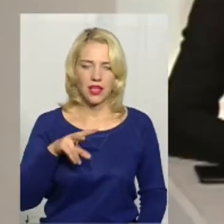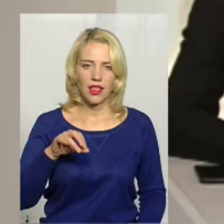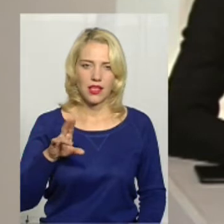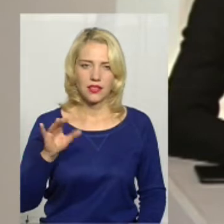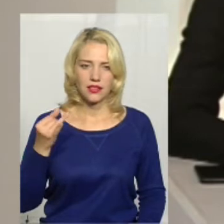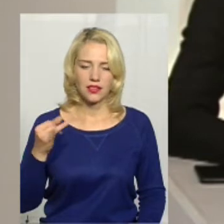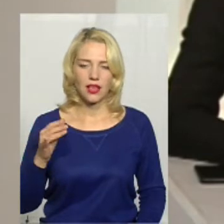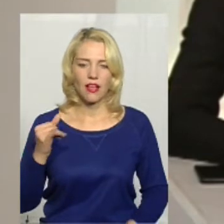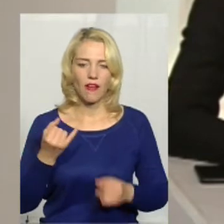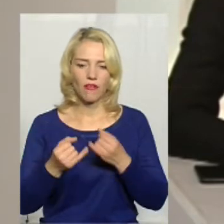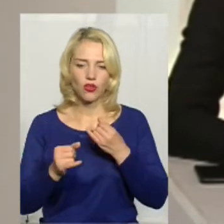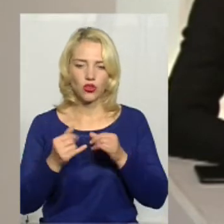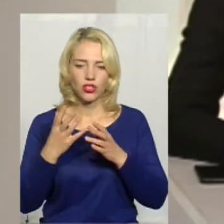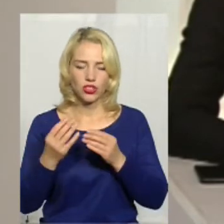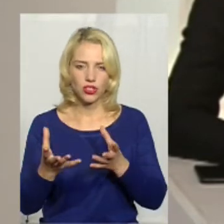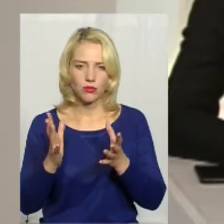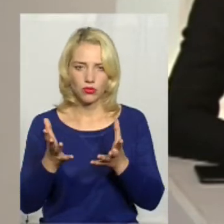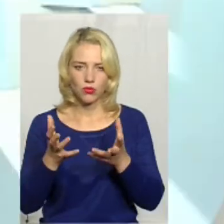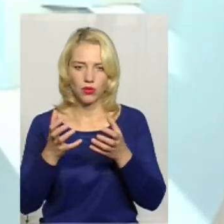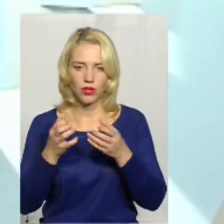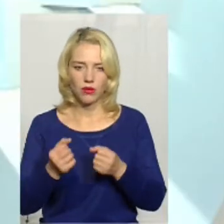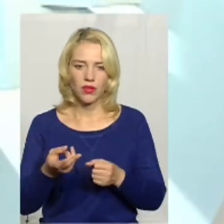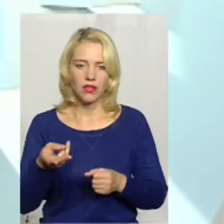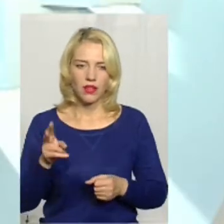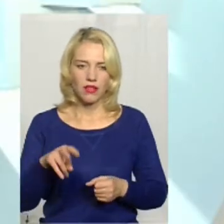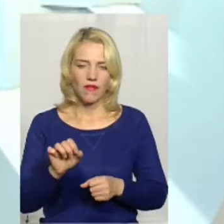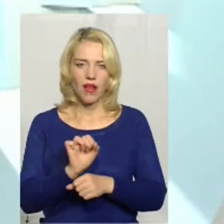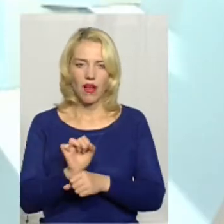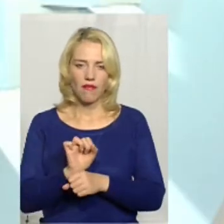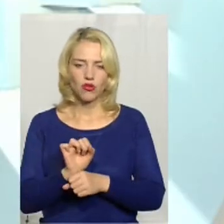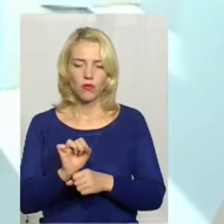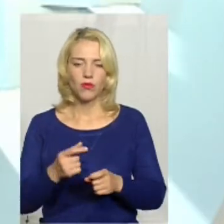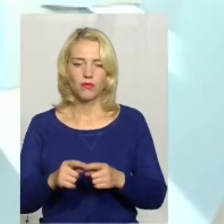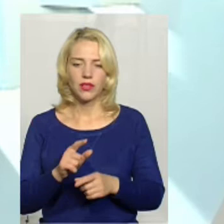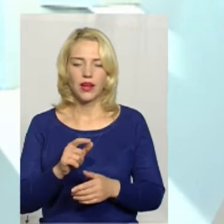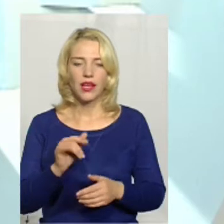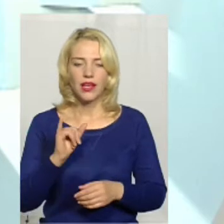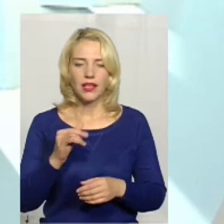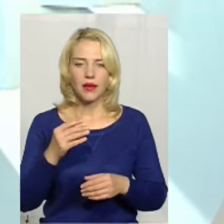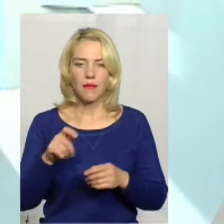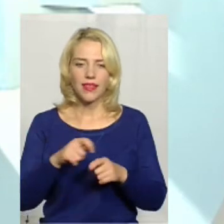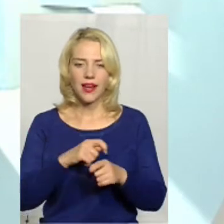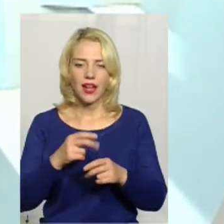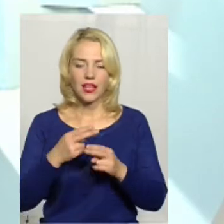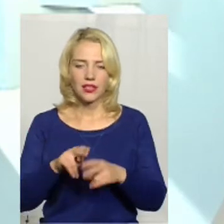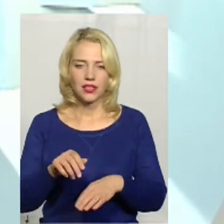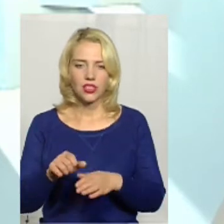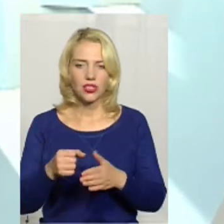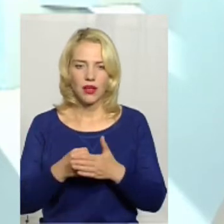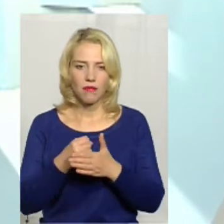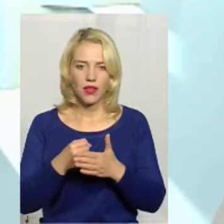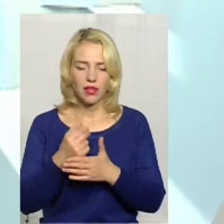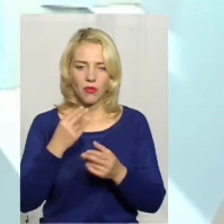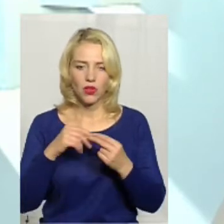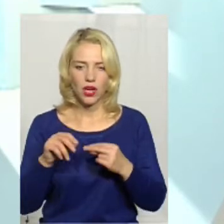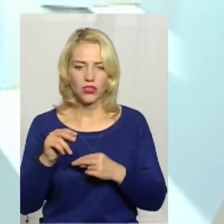І ще в жовтні ще два автомобілі класу «Ц» отримали. Тому що матеріально-технічна база покращується. З обласного бюджету ми виділи 4